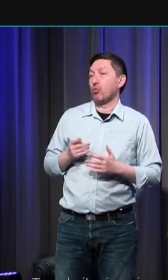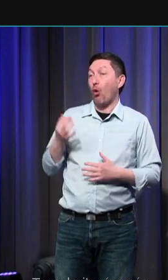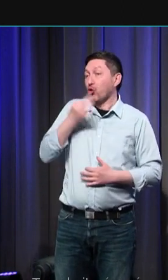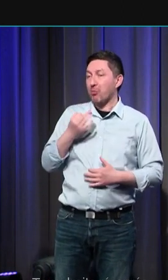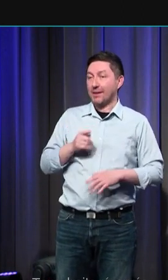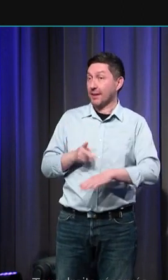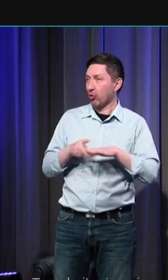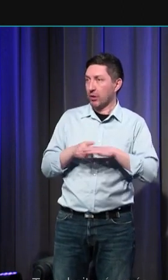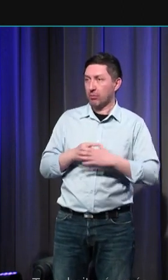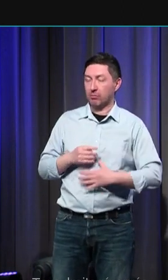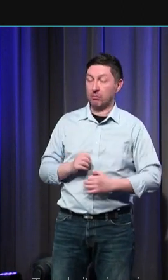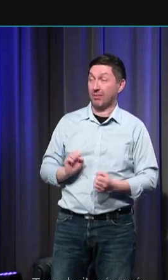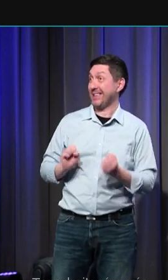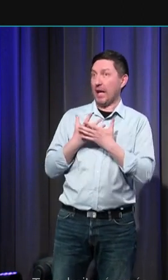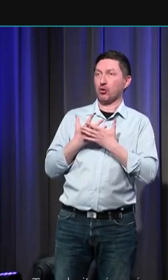automatique,